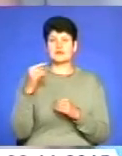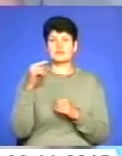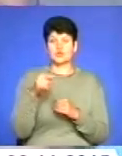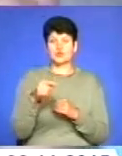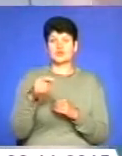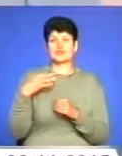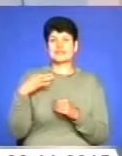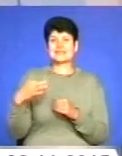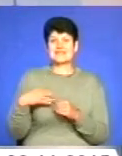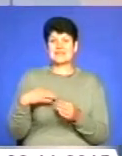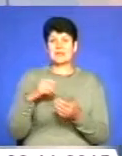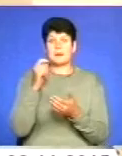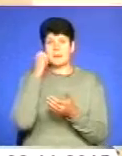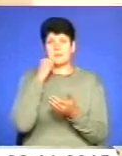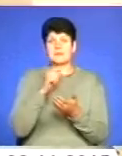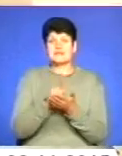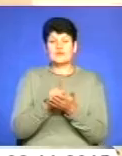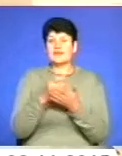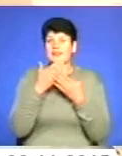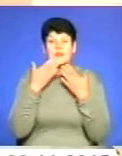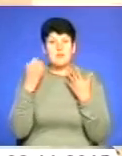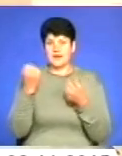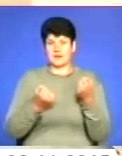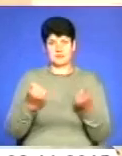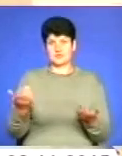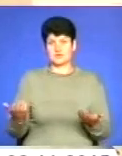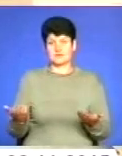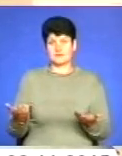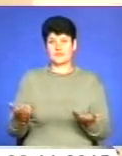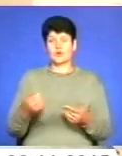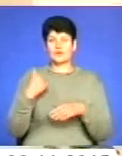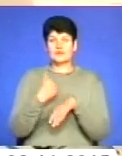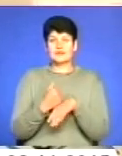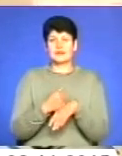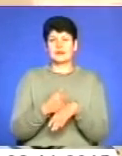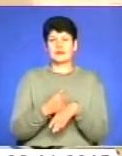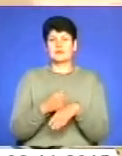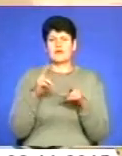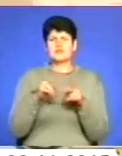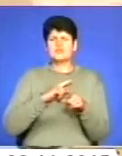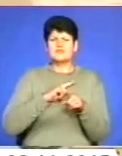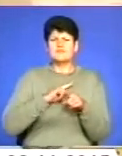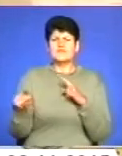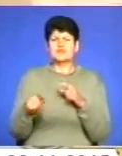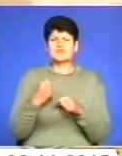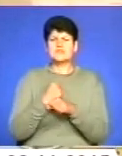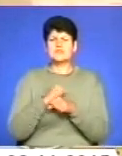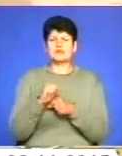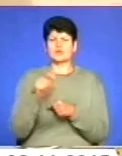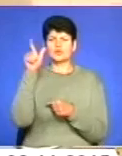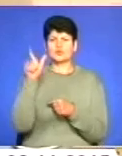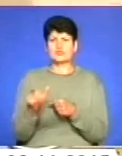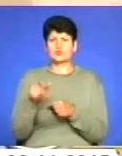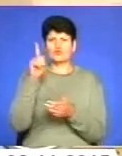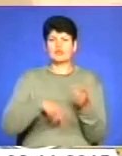пенсіонерки не має автомобіля. Основне правило роботи шахрая полягає в міні швидко змусити жертву повірити в якусь